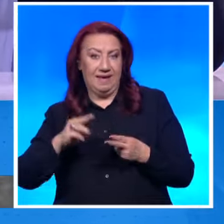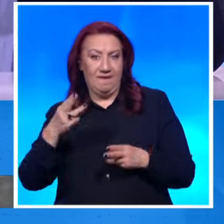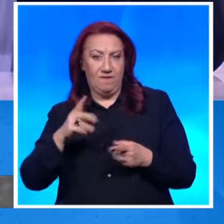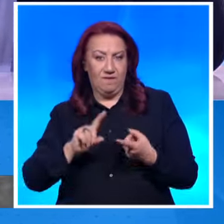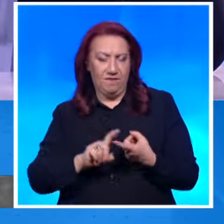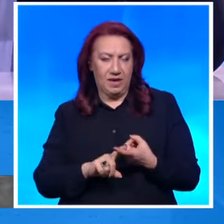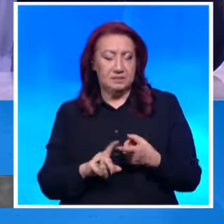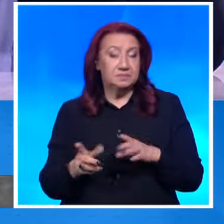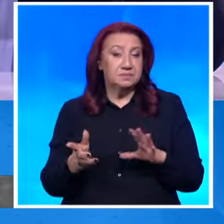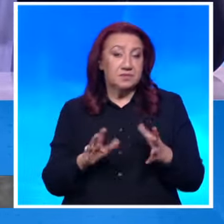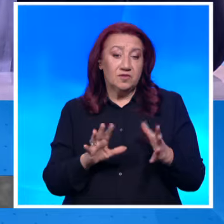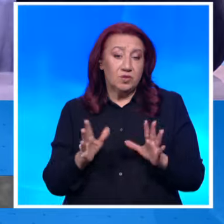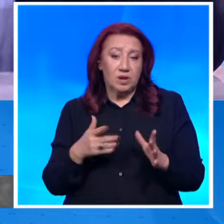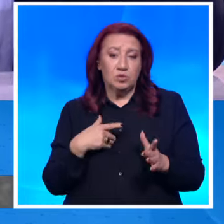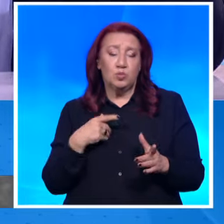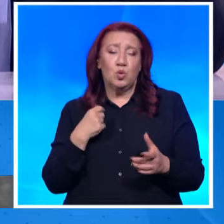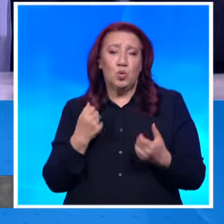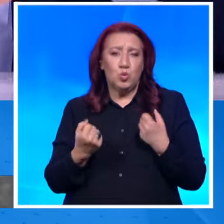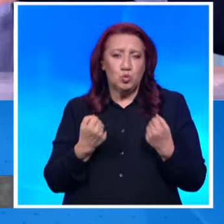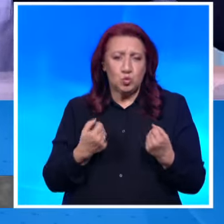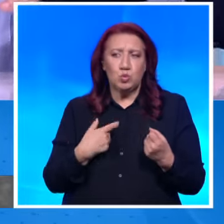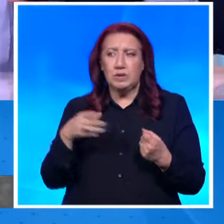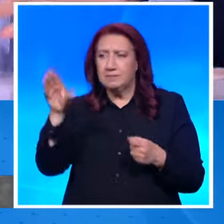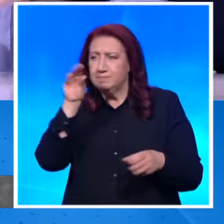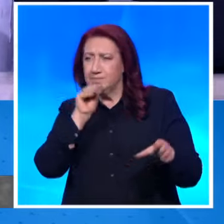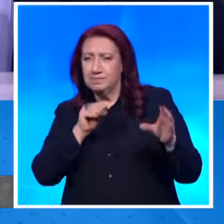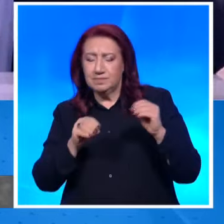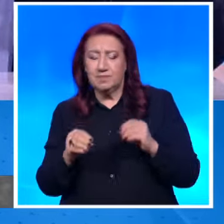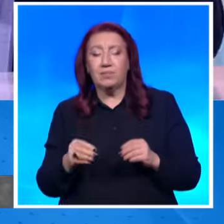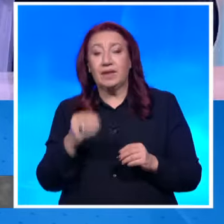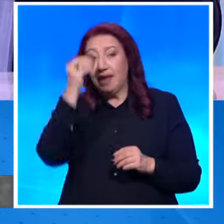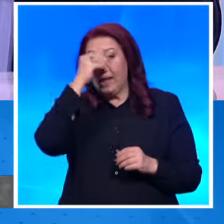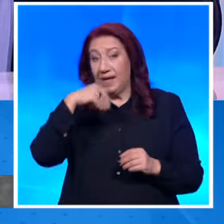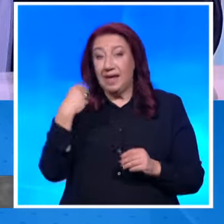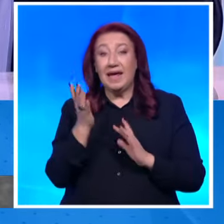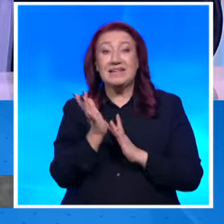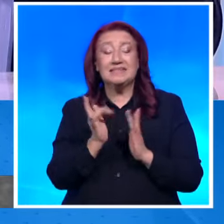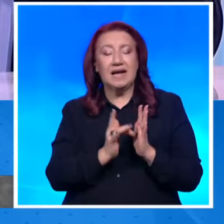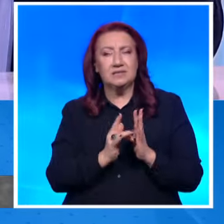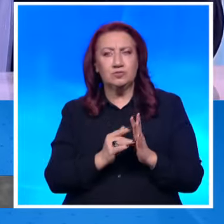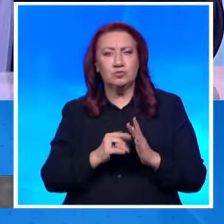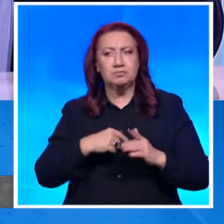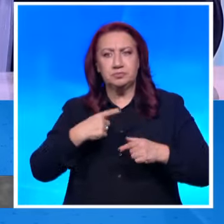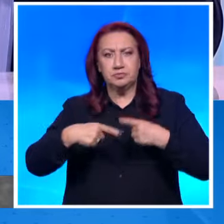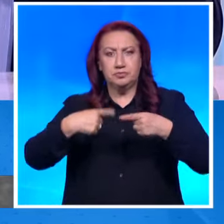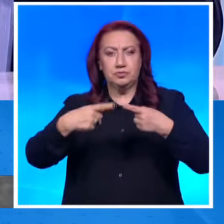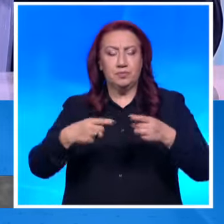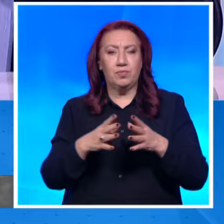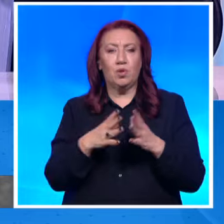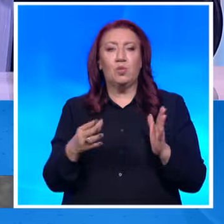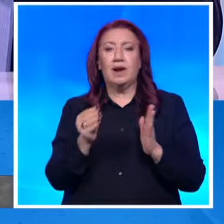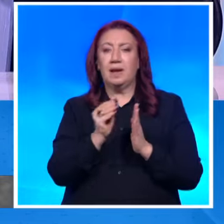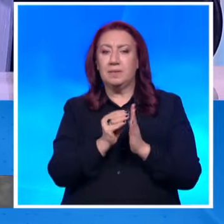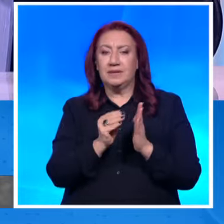Вероятно, много трудно е, ние го конструяме по различни източници, християнството набира сила. Голямата задача, ми се струва на св. цар Борис Михайл